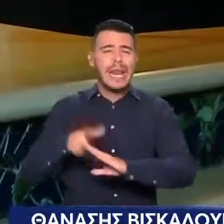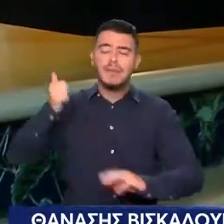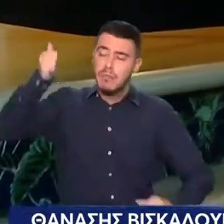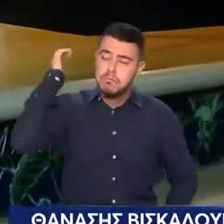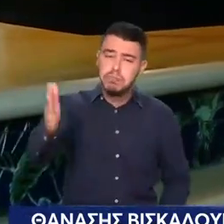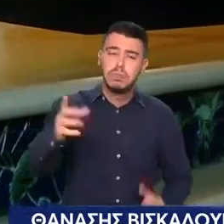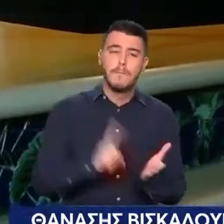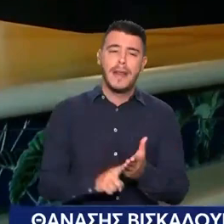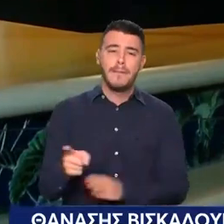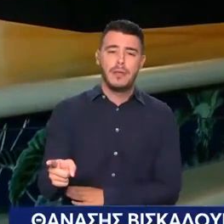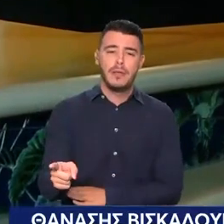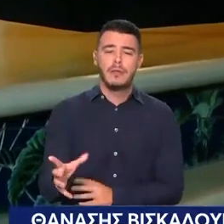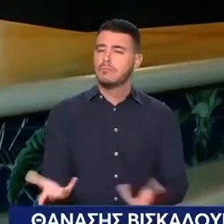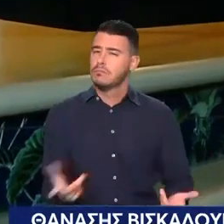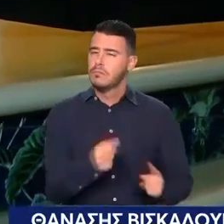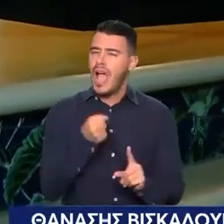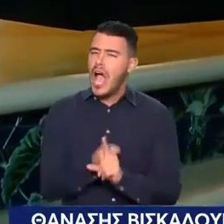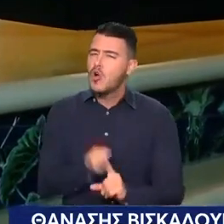Γιατί κάνουν αγώνα επιβίωσης